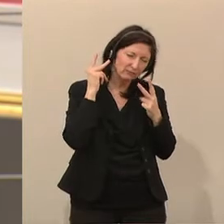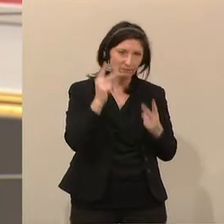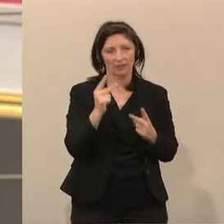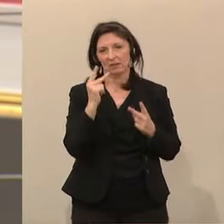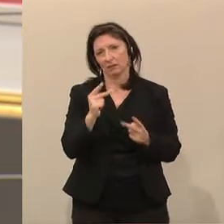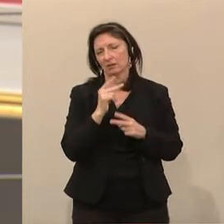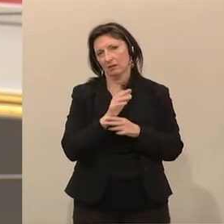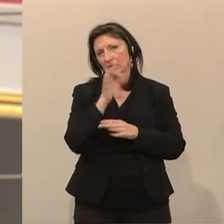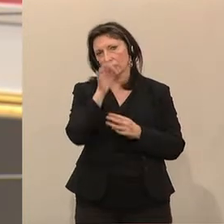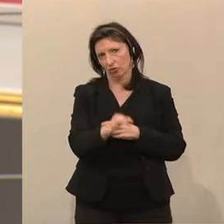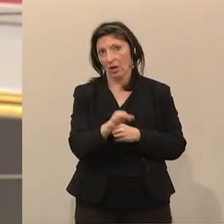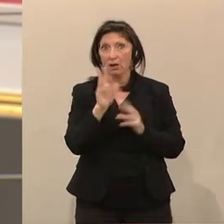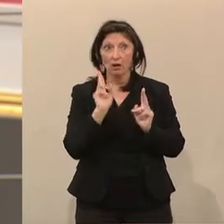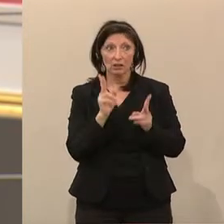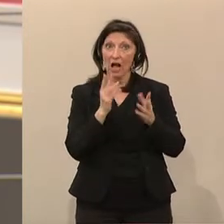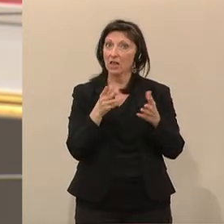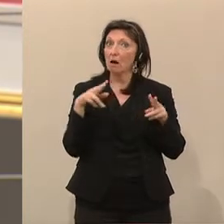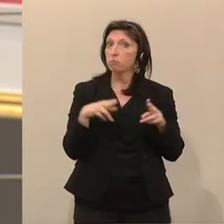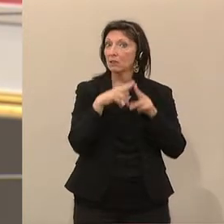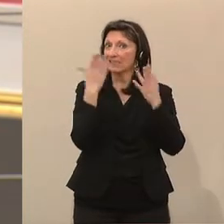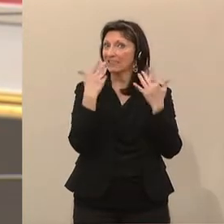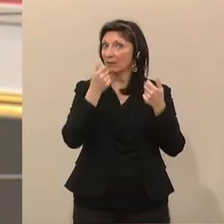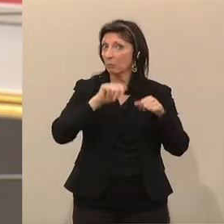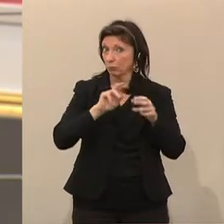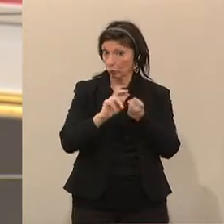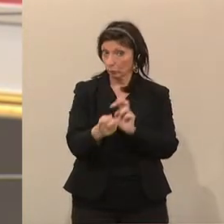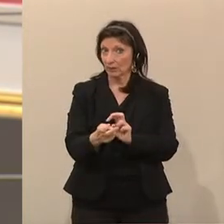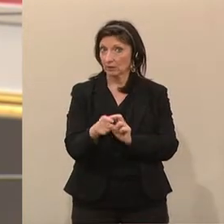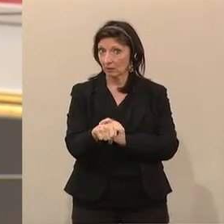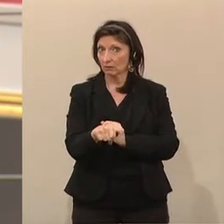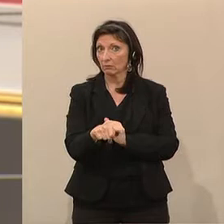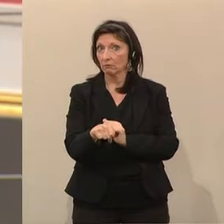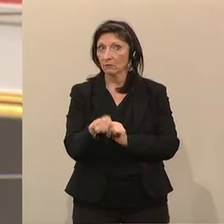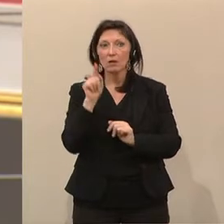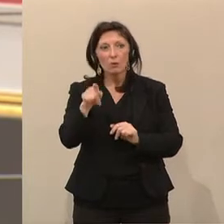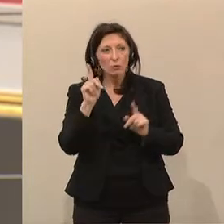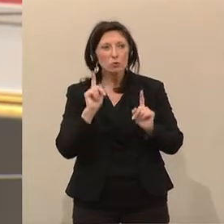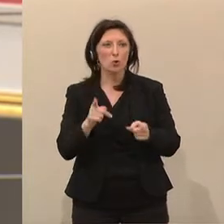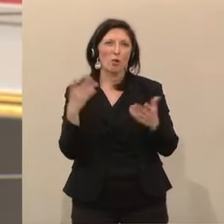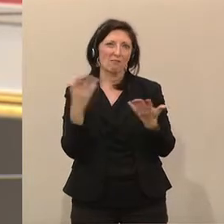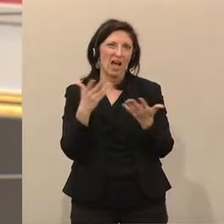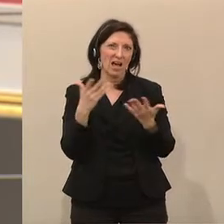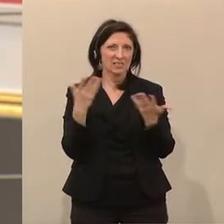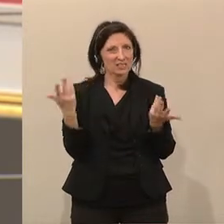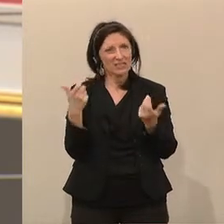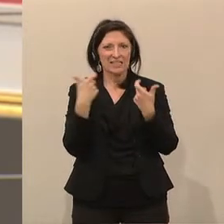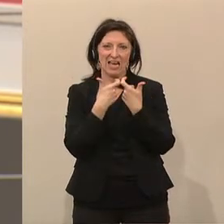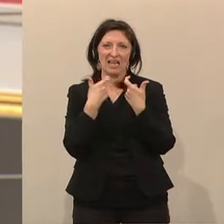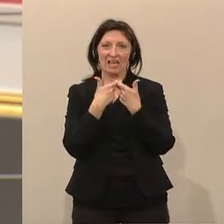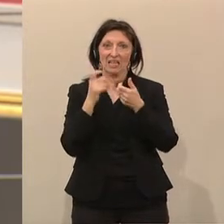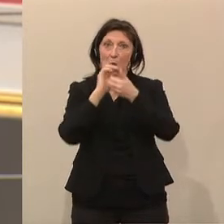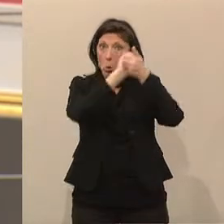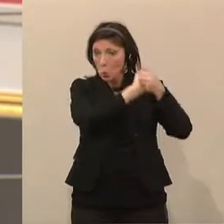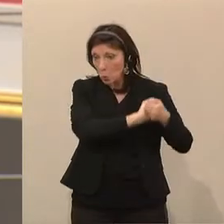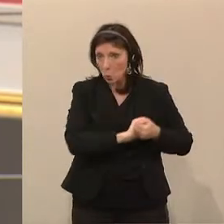Umsetzung der Pariser Klimabeschlüsse und es soll vor allem eben auch dieses gemeinsame Dach der Energieunion